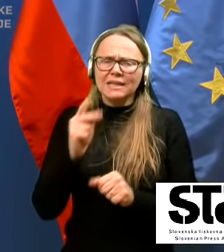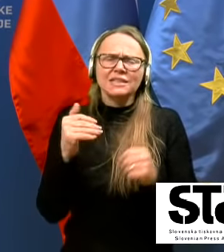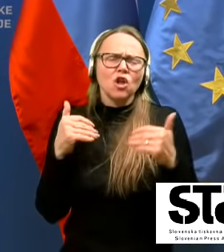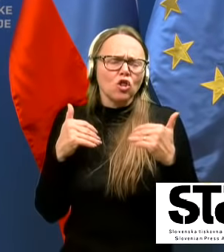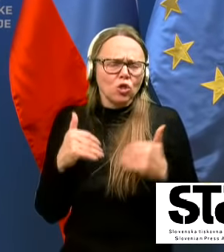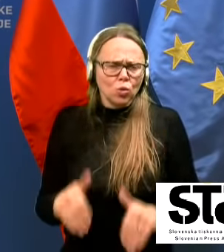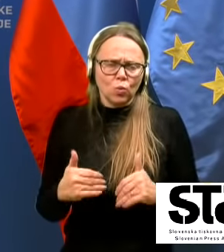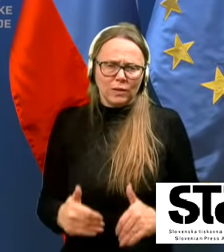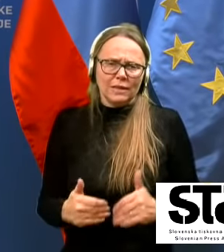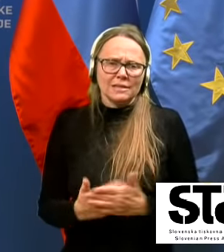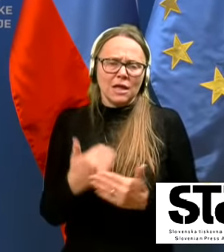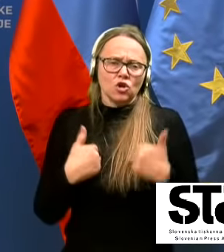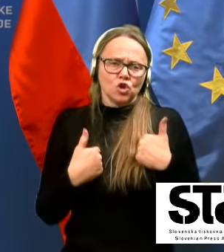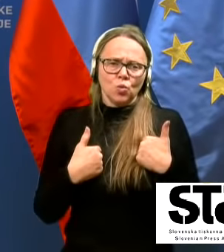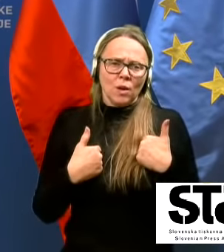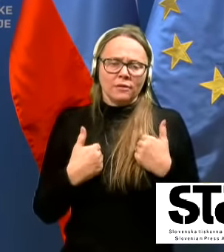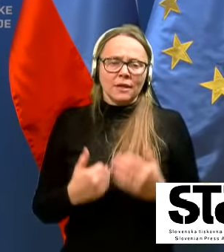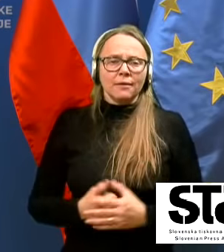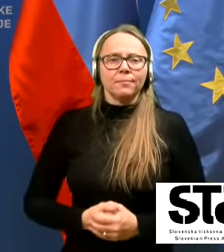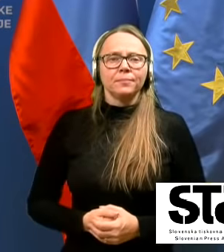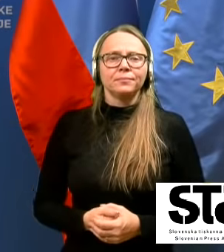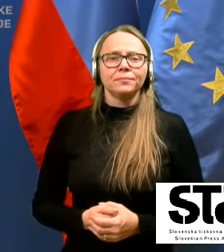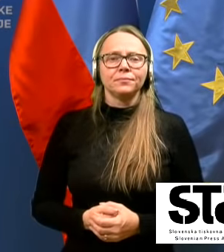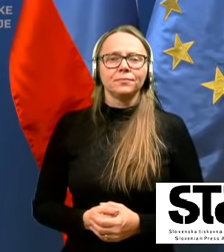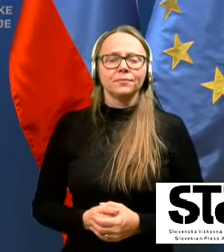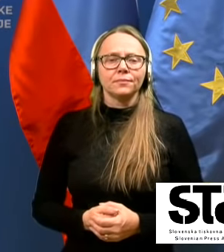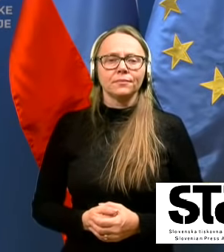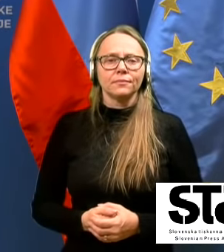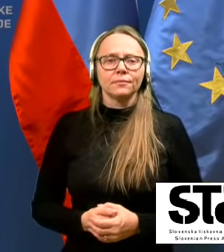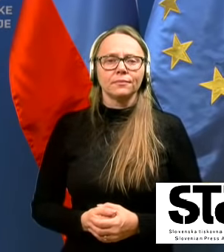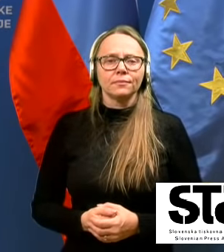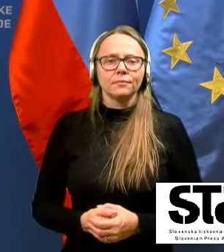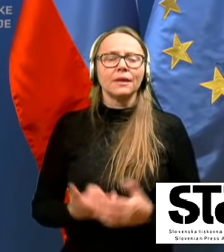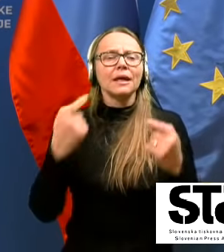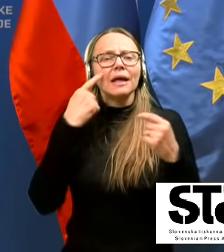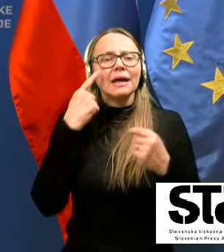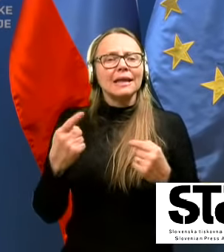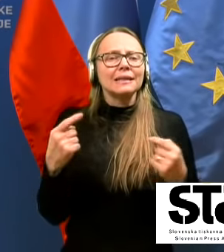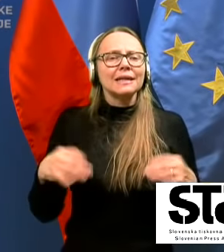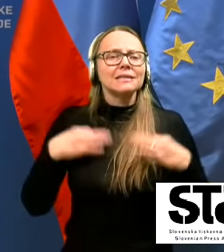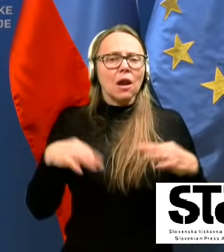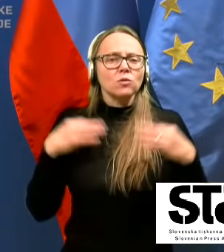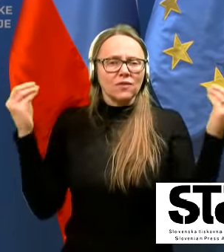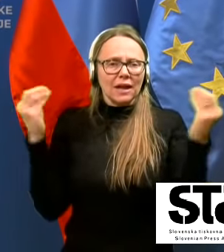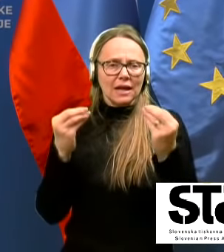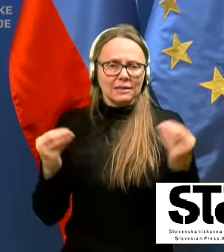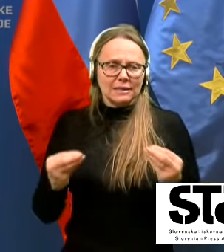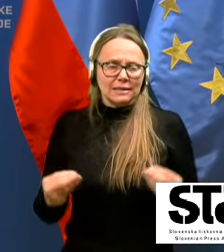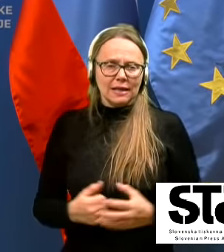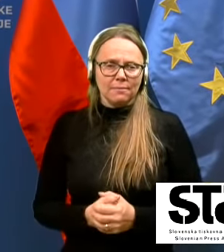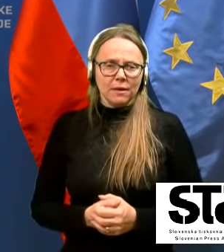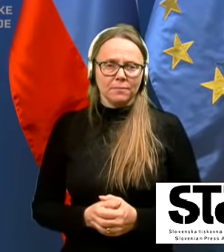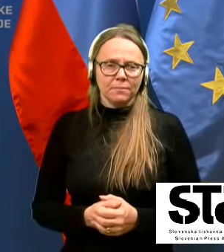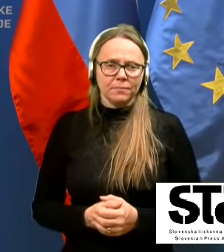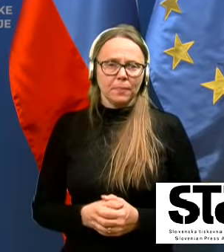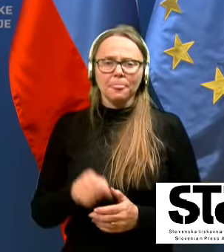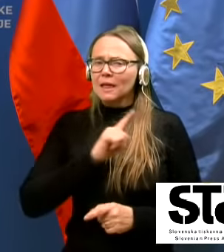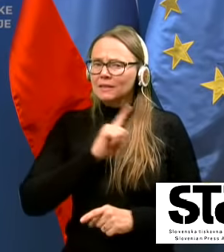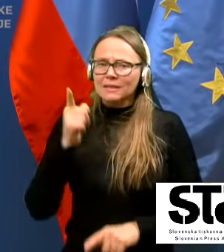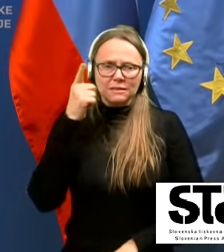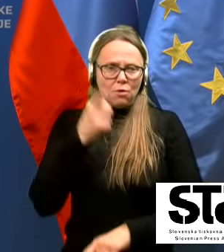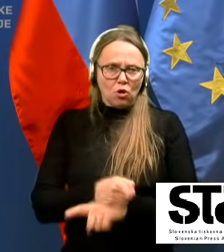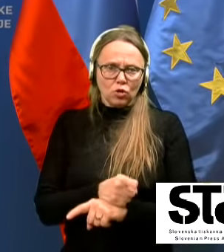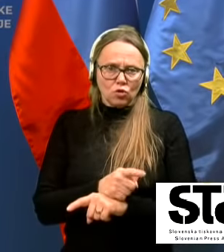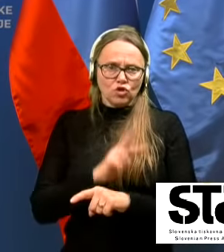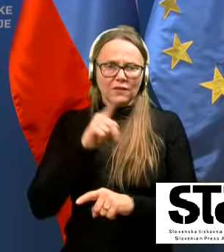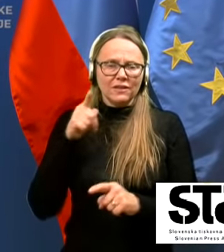nujne za pač življenje. Zdaj, glede zdravstvenega sistema, se nismo odločili